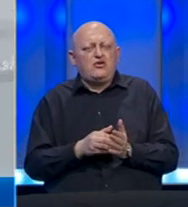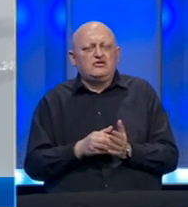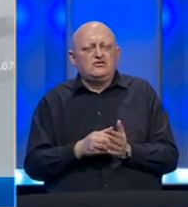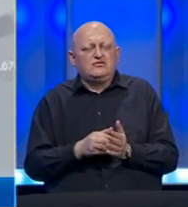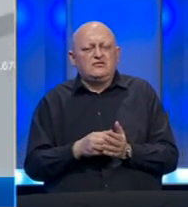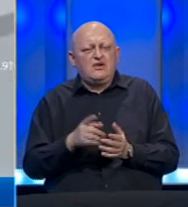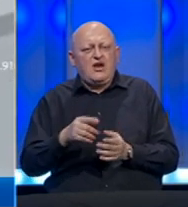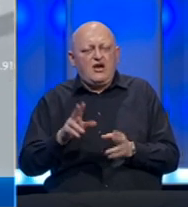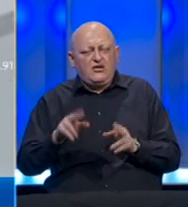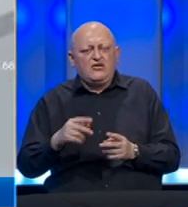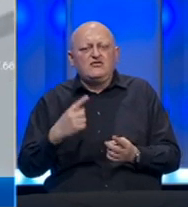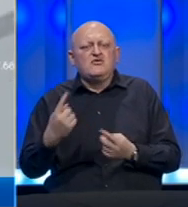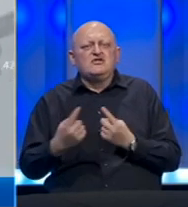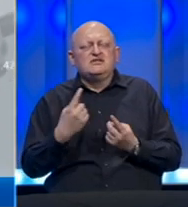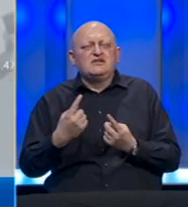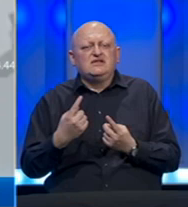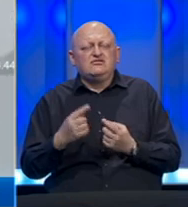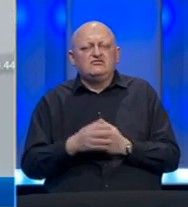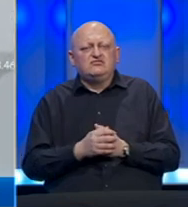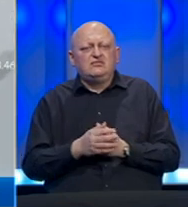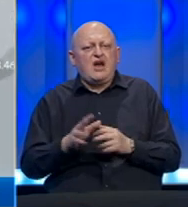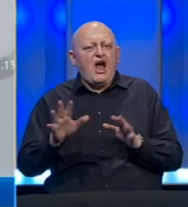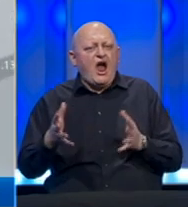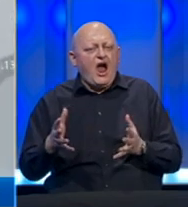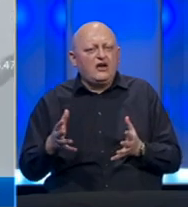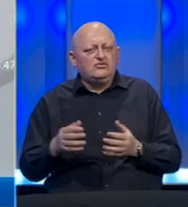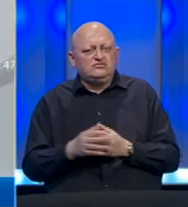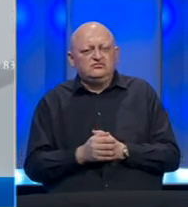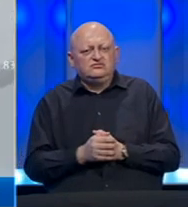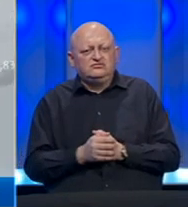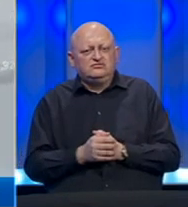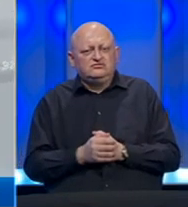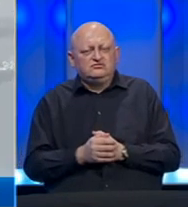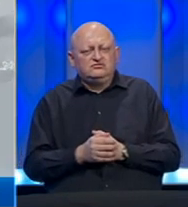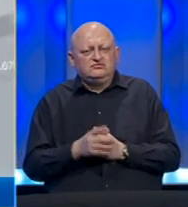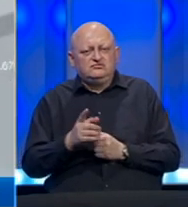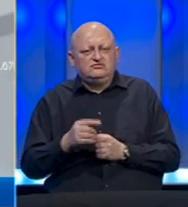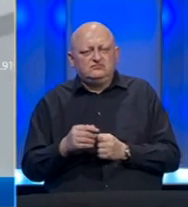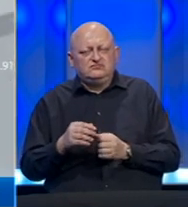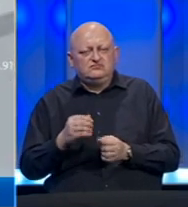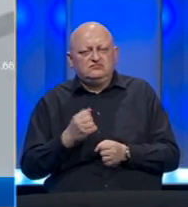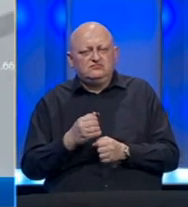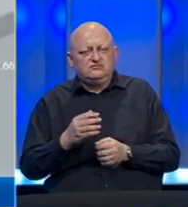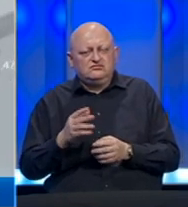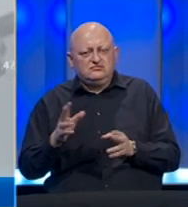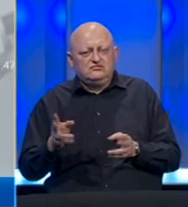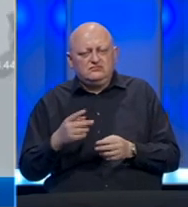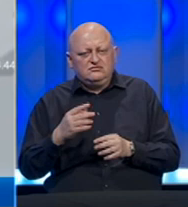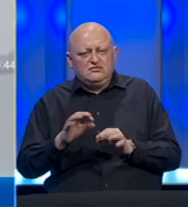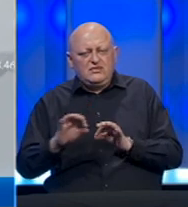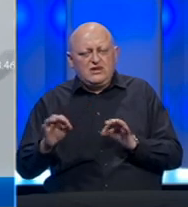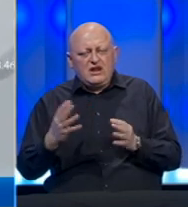ako ovakvu imamo situaciju, ako je ova zaraza u tome linearnom,